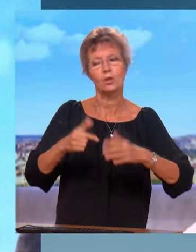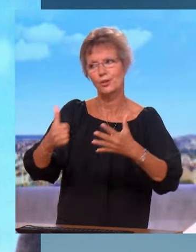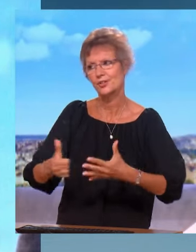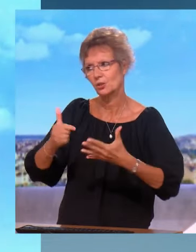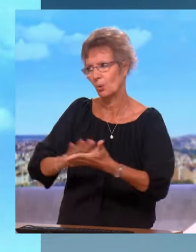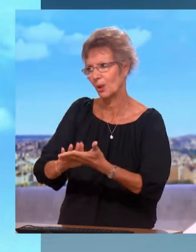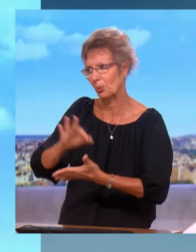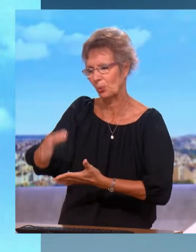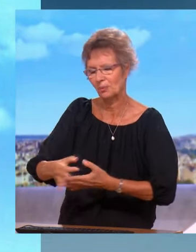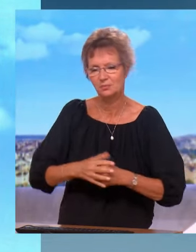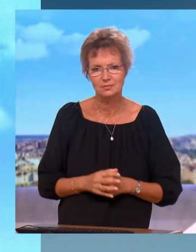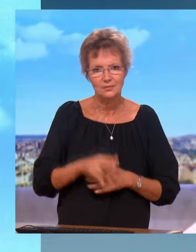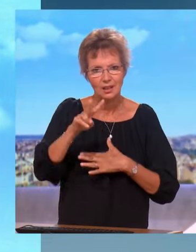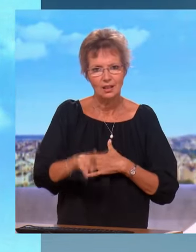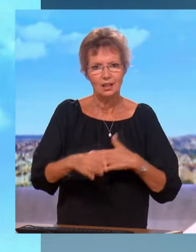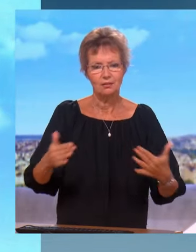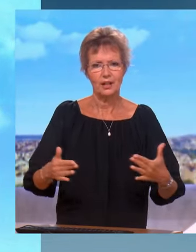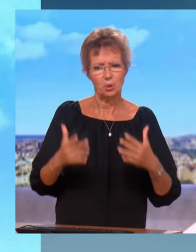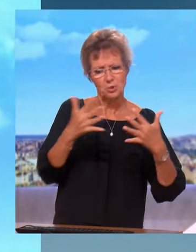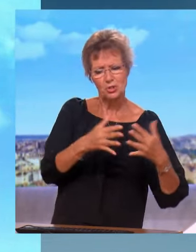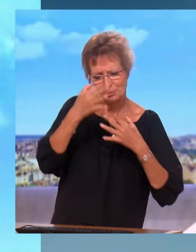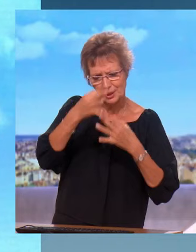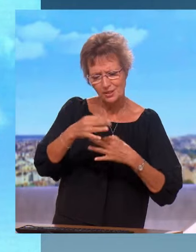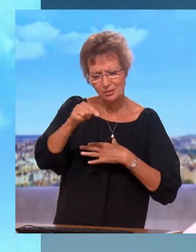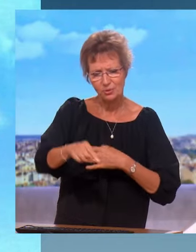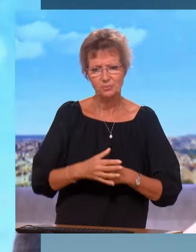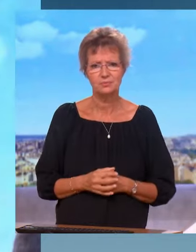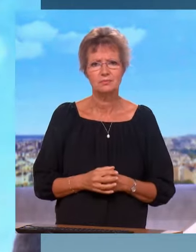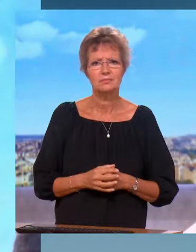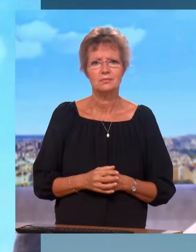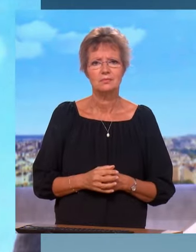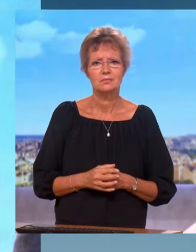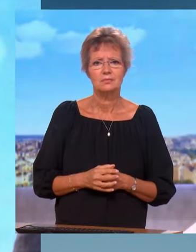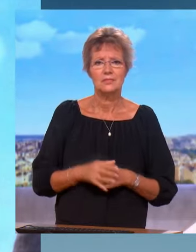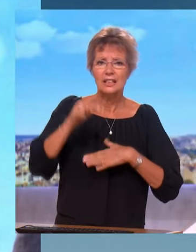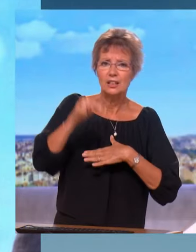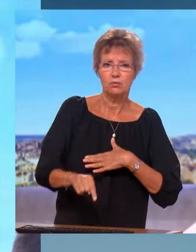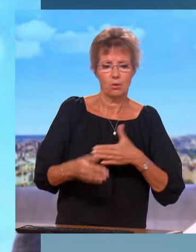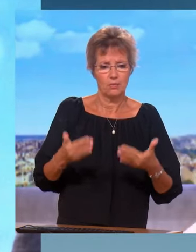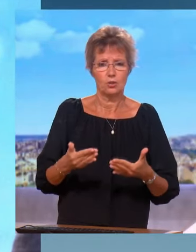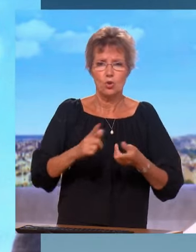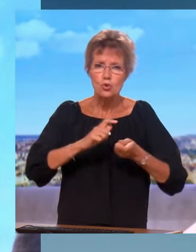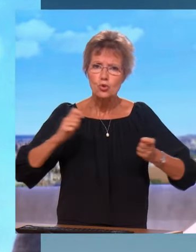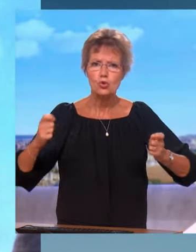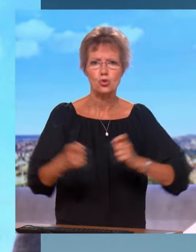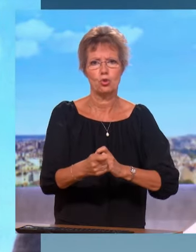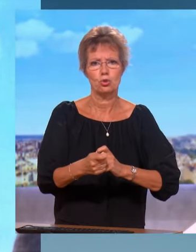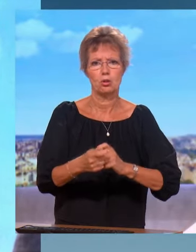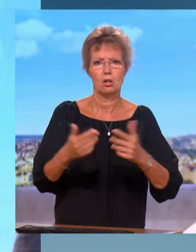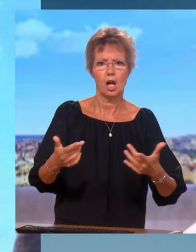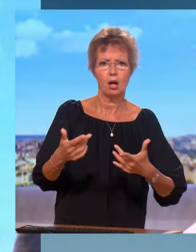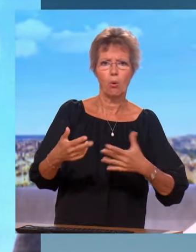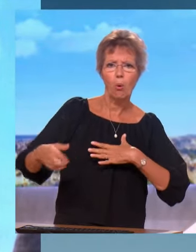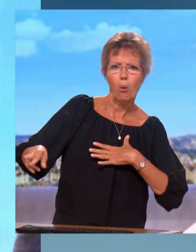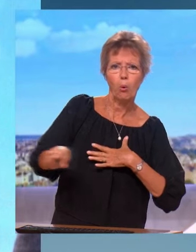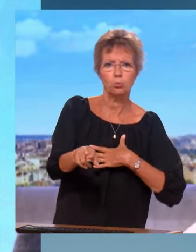on est dans la septième année, mais vous avez raison. Comme vous êtes très précis sur les chiffres, on est très rigoureux. C'est que très clairement, il nous faut changer le mode de retour à l'emploi et à'activité